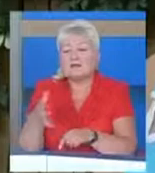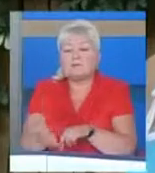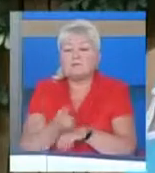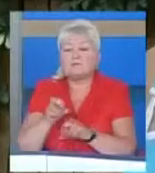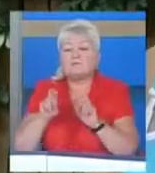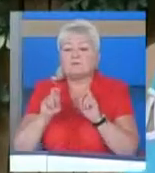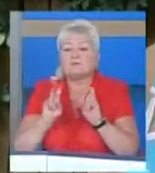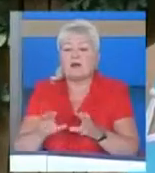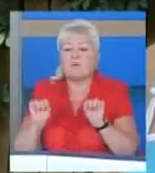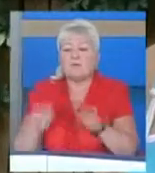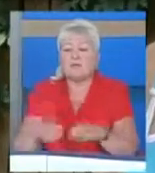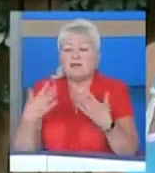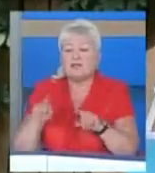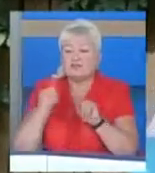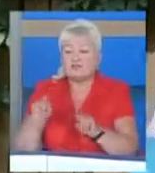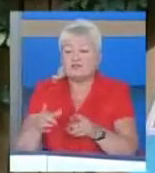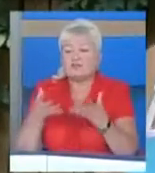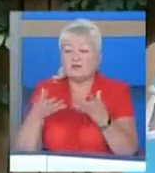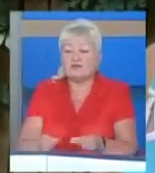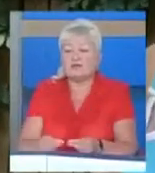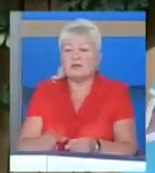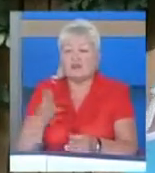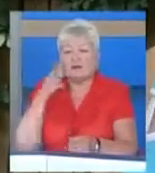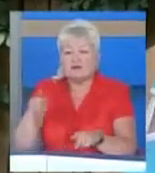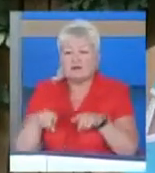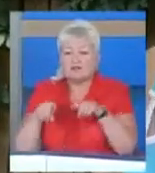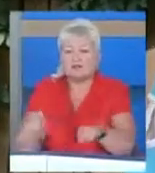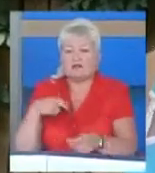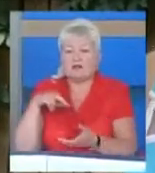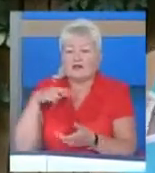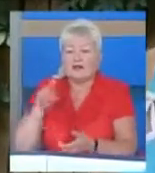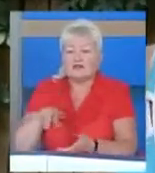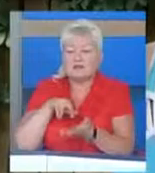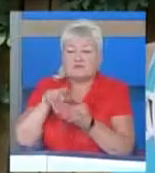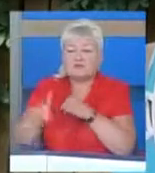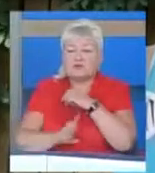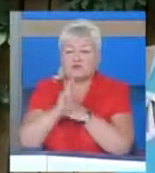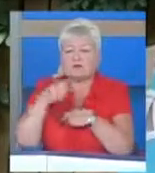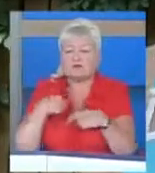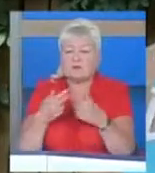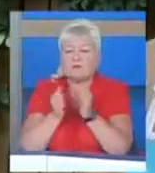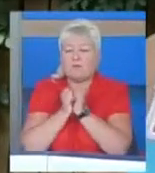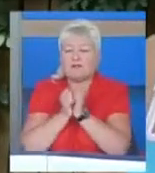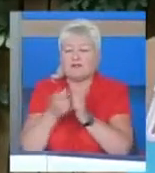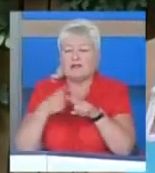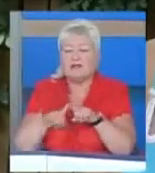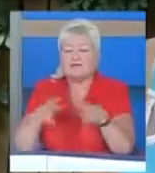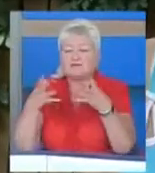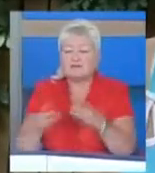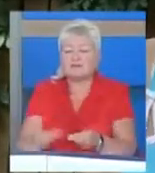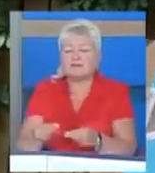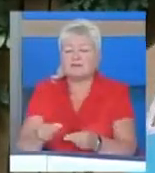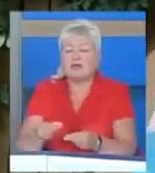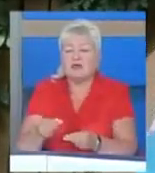І вже в той день, коли вона бігла, я просто не могла. Я пішла до церкви, я молилася. І в цей день, якраз коли вона бігла, мені так було